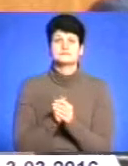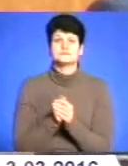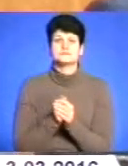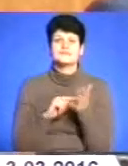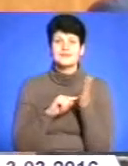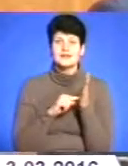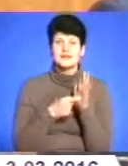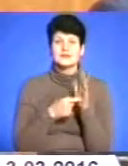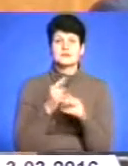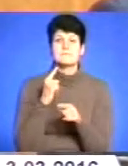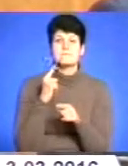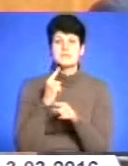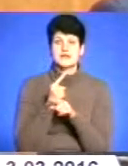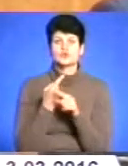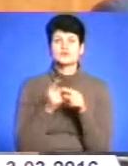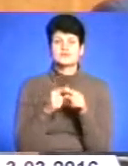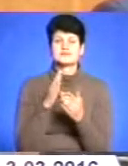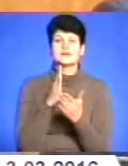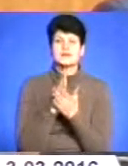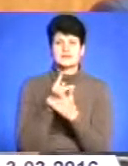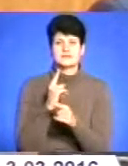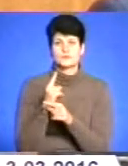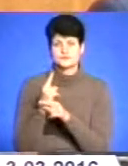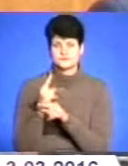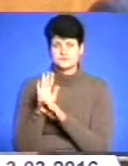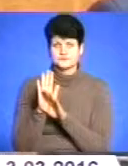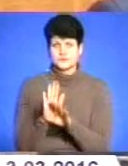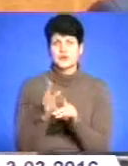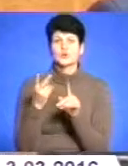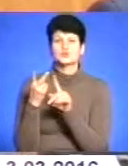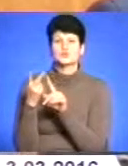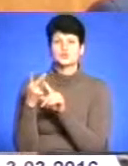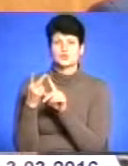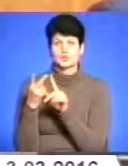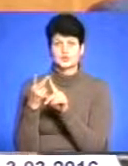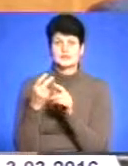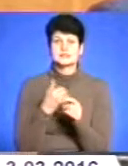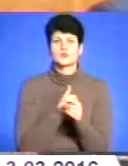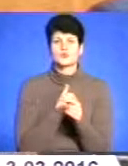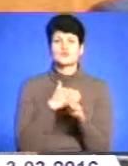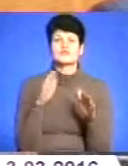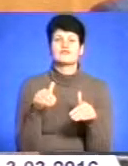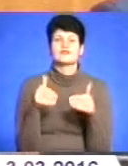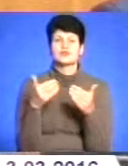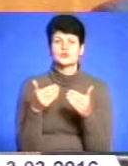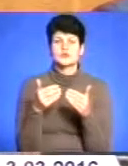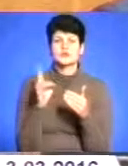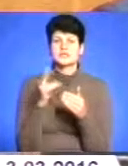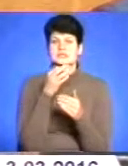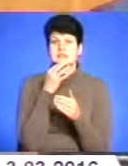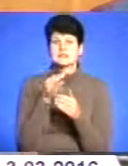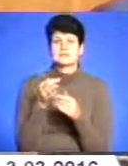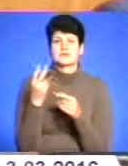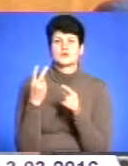Крапка. Мораторій – це є заборона. Друге. Хочу звернутися, друзі, бачите, коли ви хтось сказав, другої